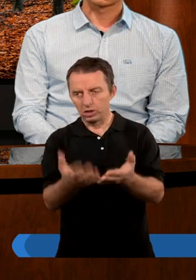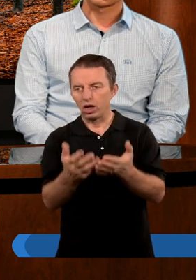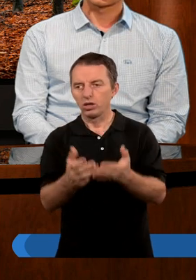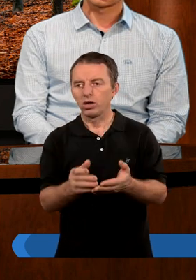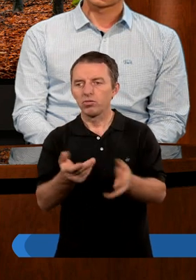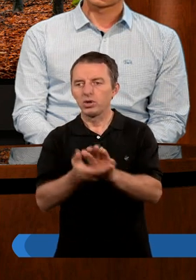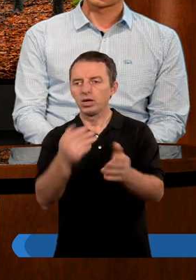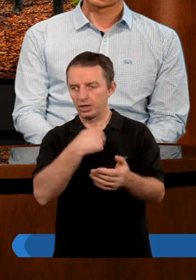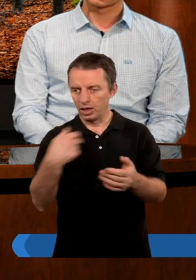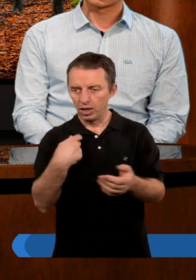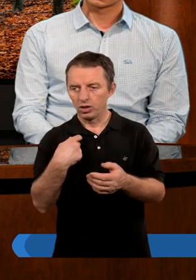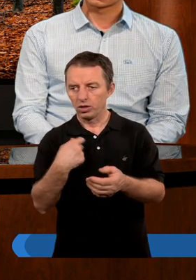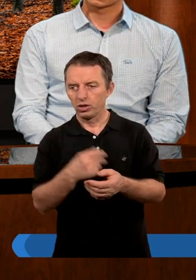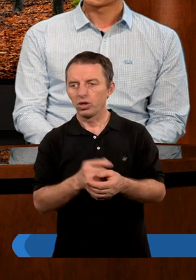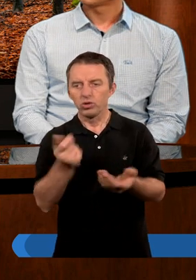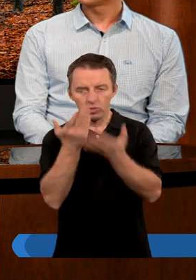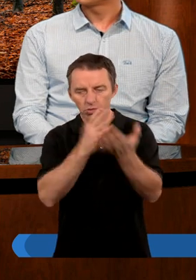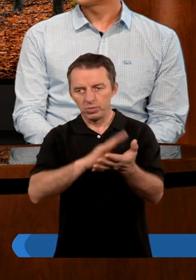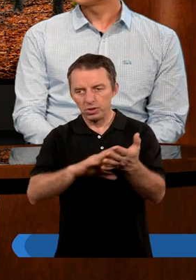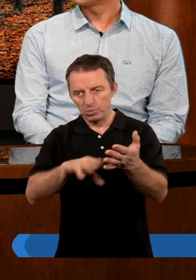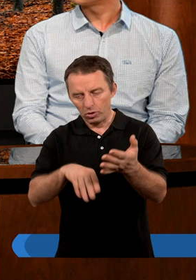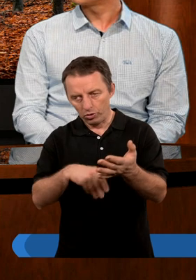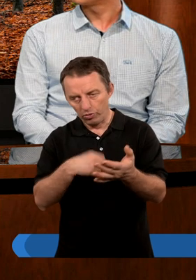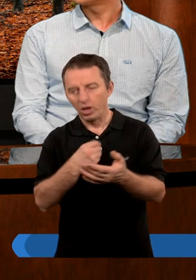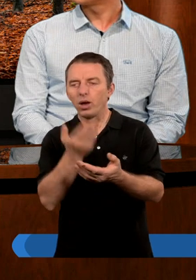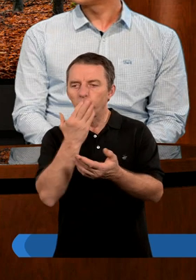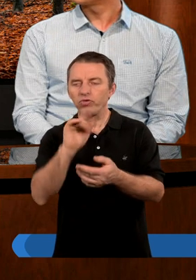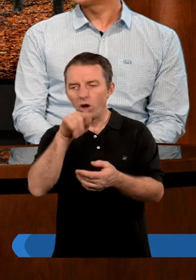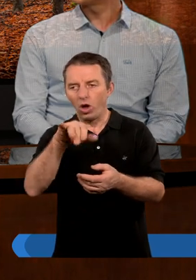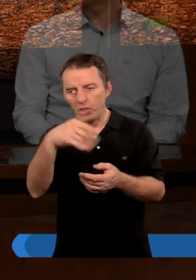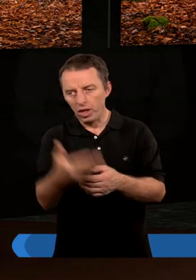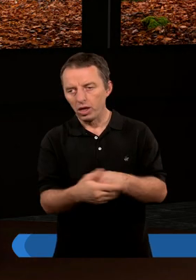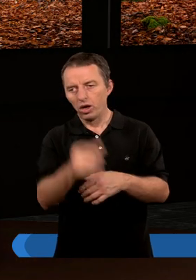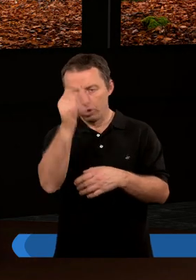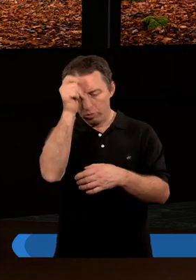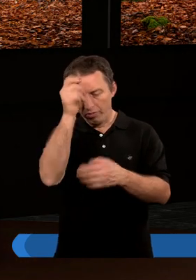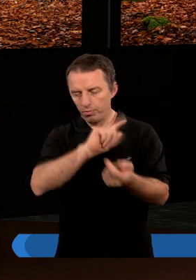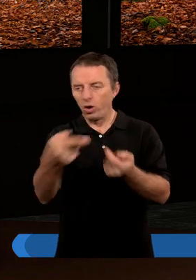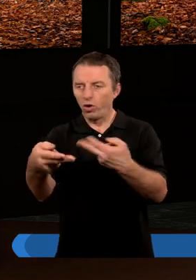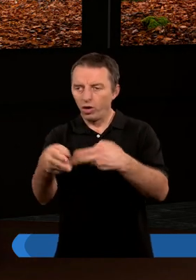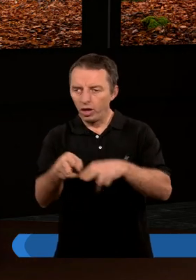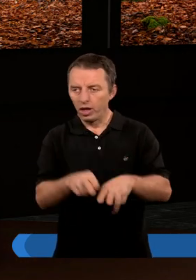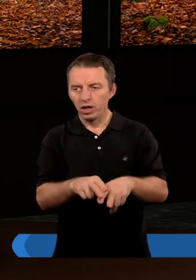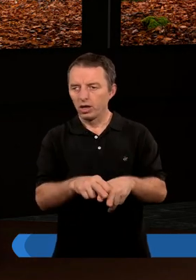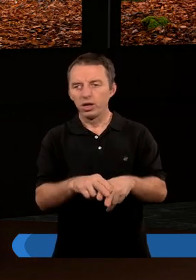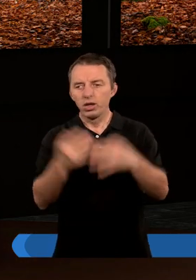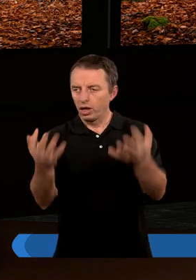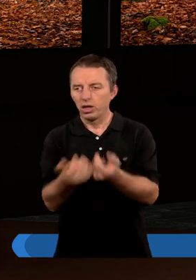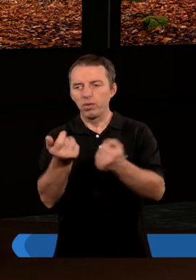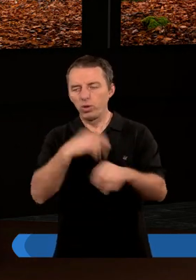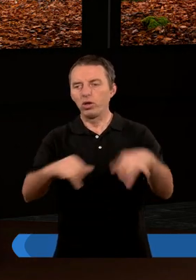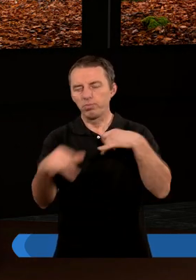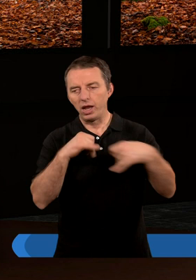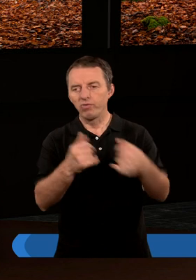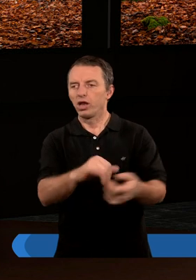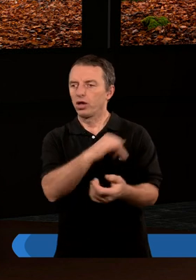bardzo istotna, to jest właśnie to, że Pismo Święte mówi o tym, że człowiek po nawróceniu nie znajduje się pod